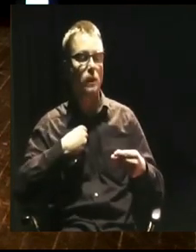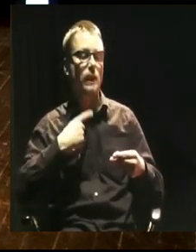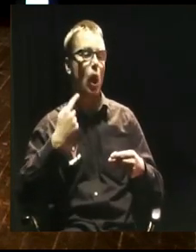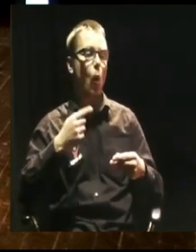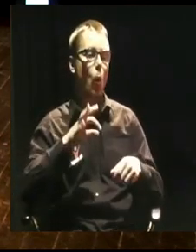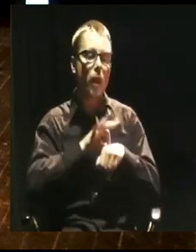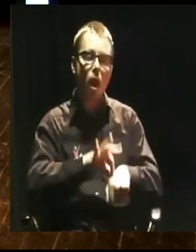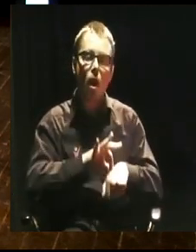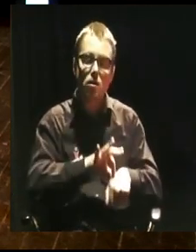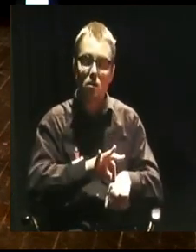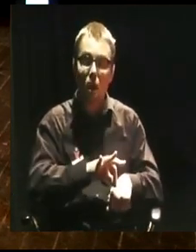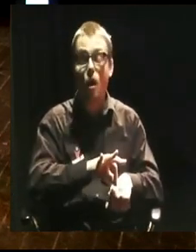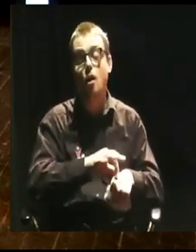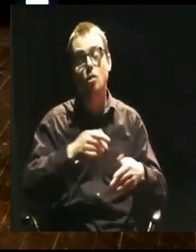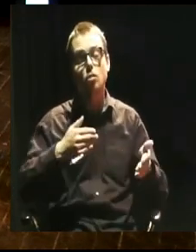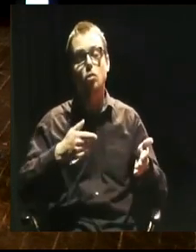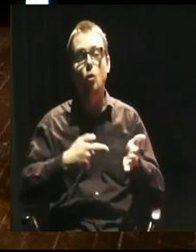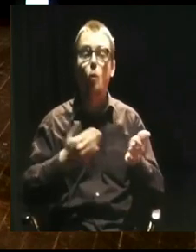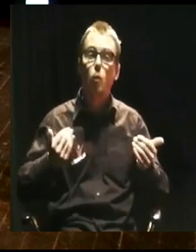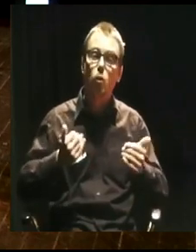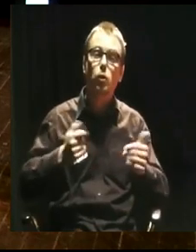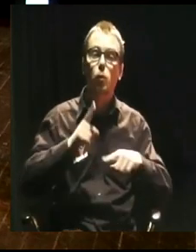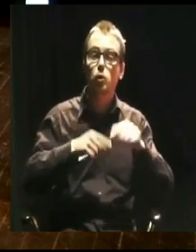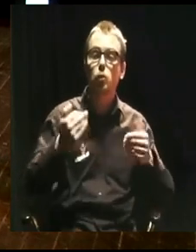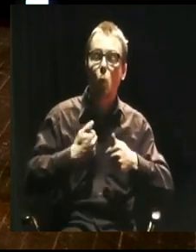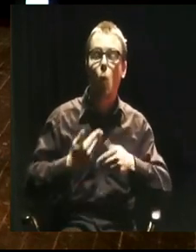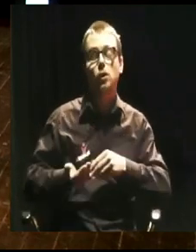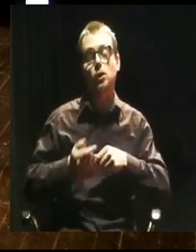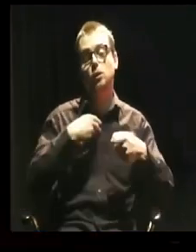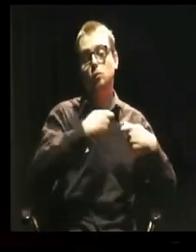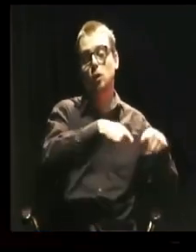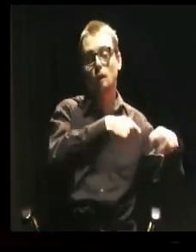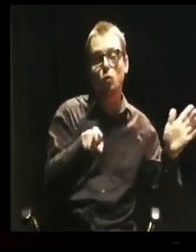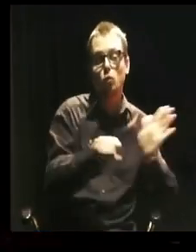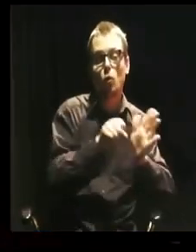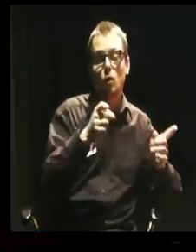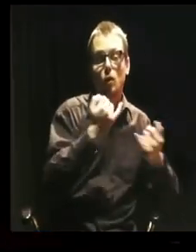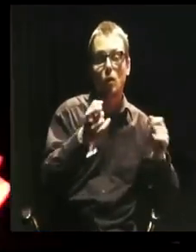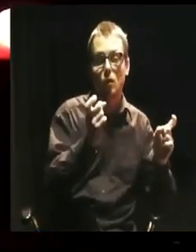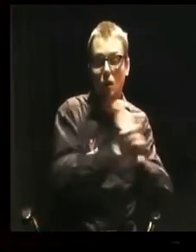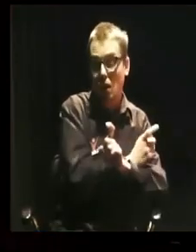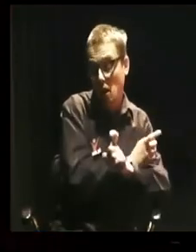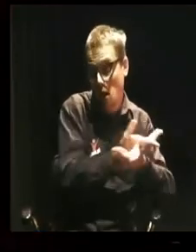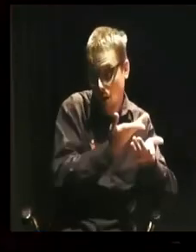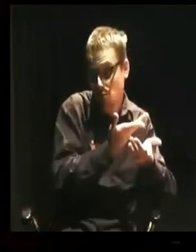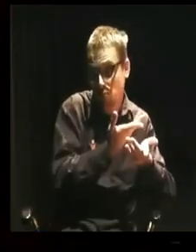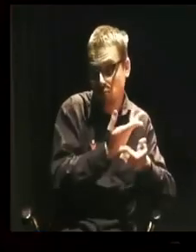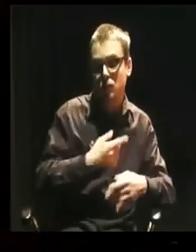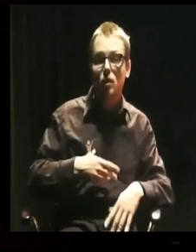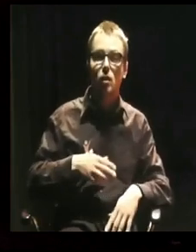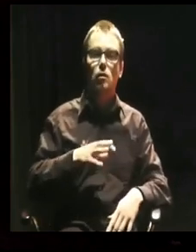problemy ze skupami. Idźmy dalej. Już mamy politykę, już mamy biznes, show biznes. Kto widział Interstellar? Stąd.